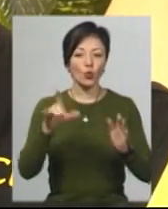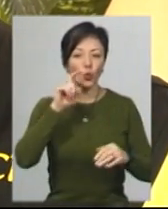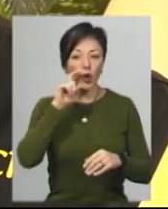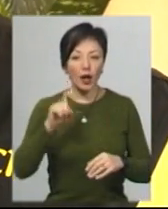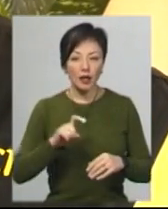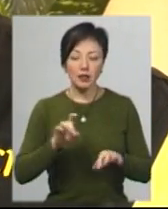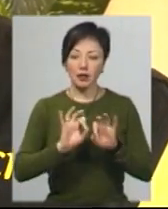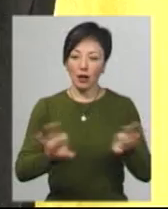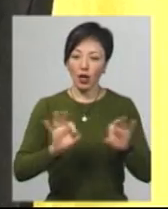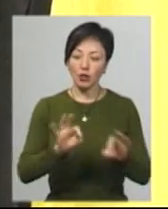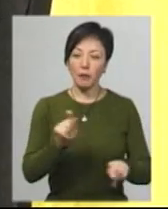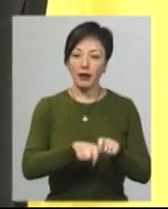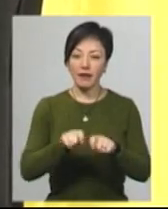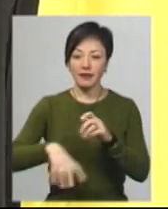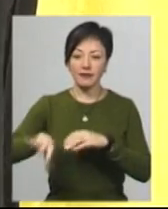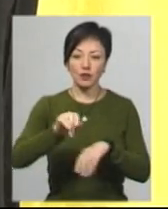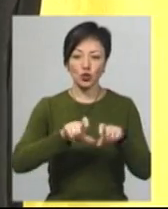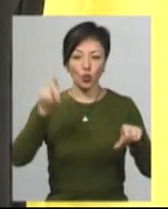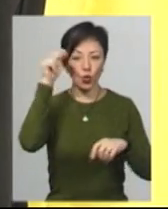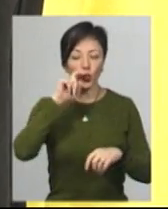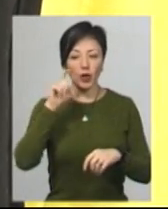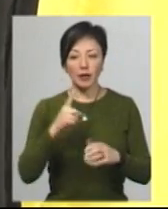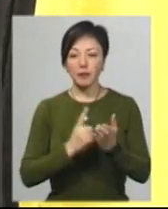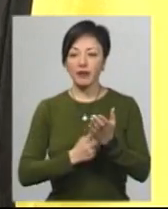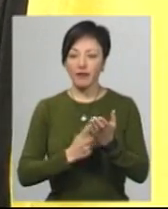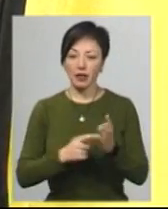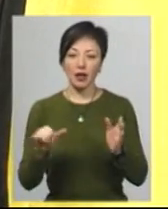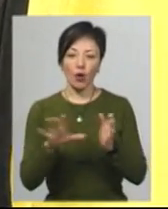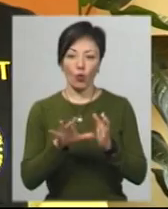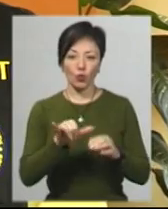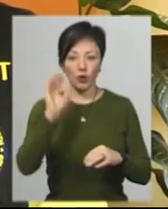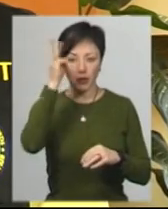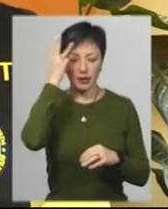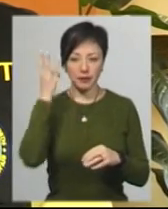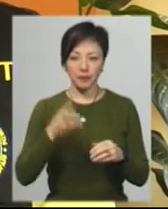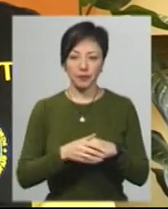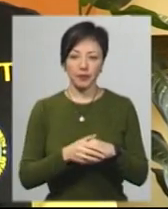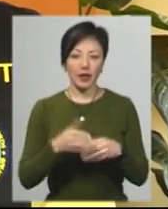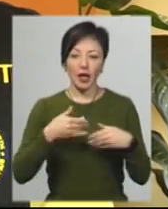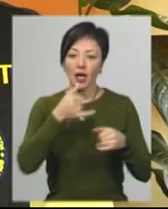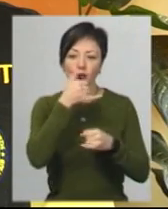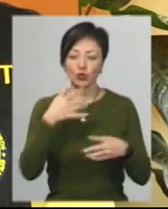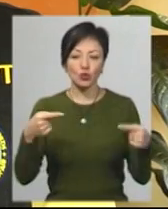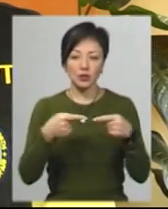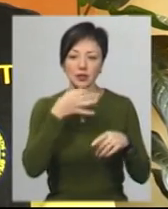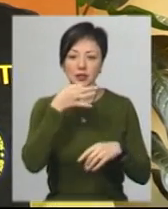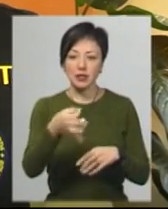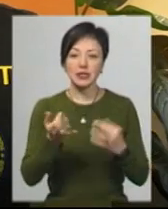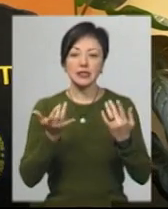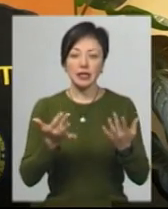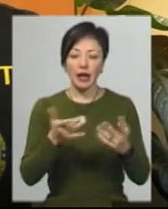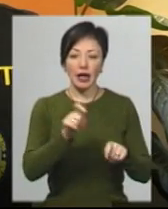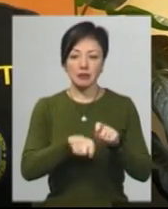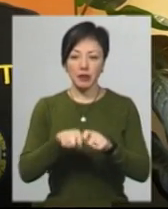Павло Горішевський каже, перевірили усі школи України, аби підтвердити рекорд у Хмельницькому. Я не можу сказати точної цифри, скільки